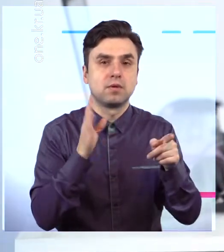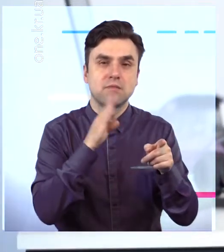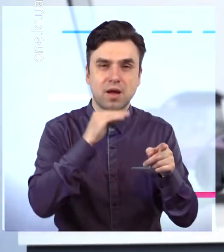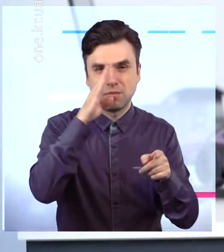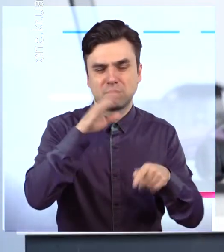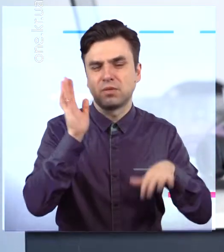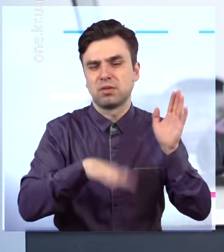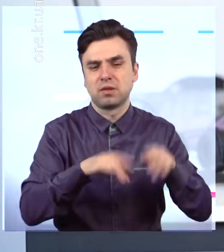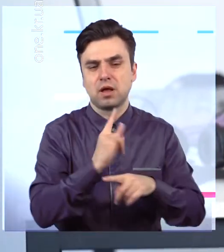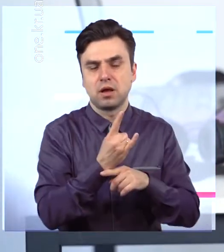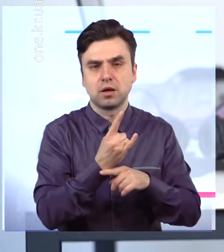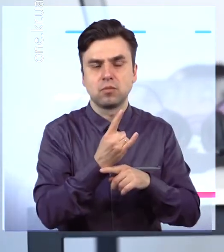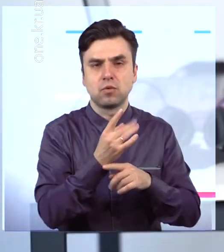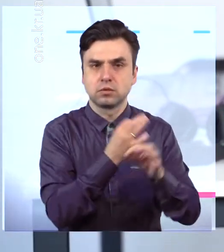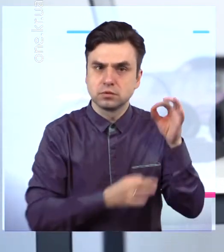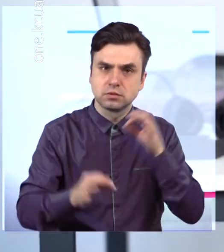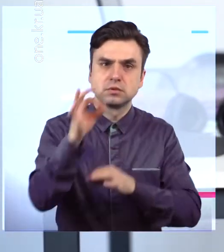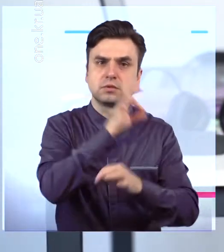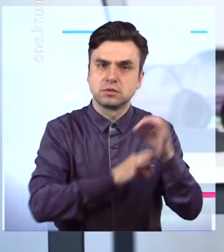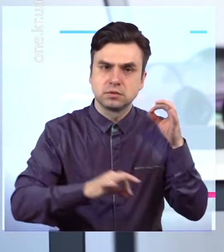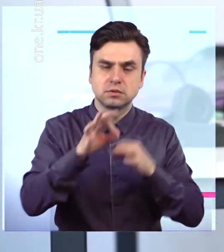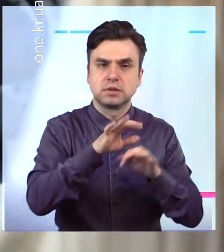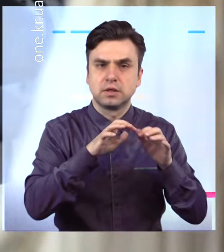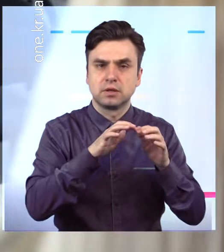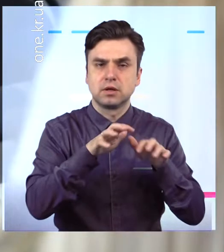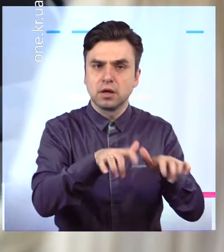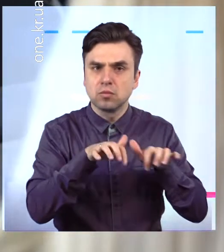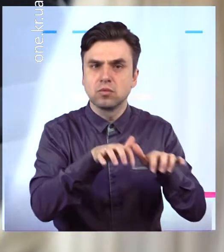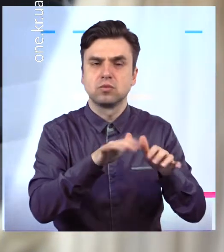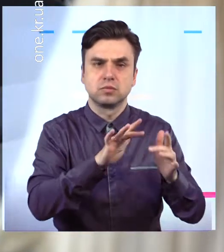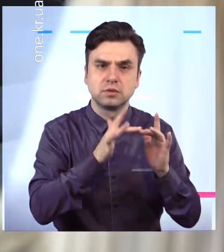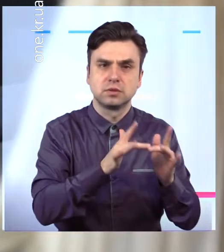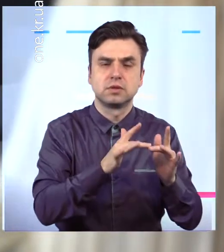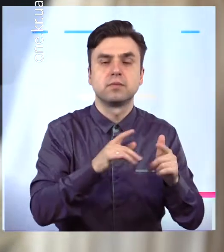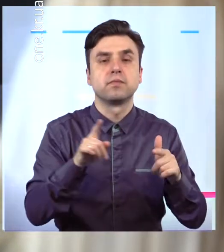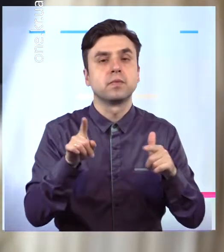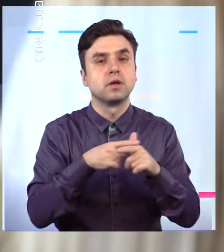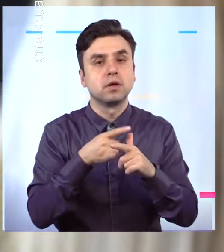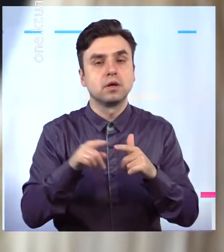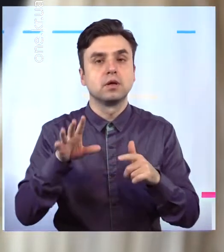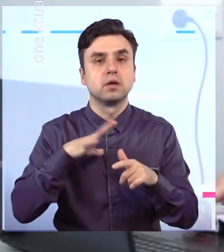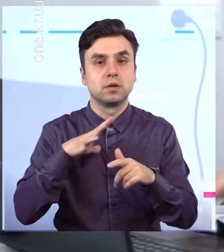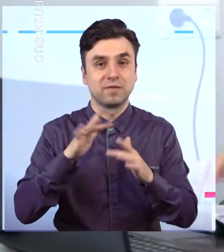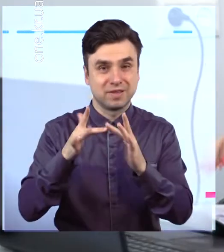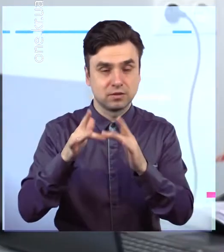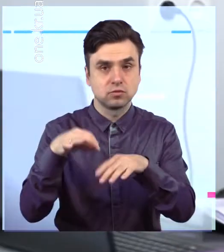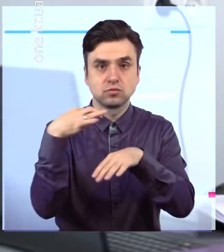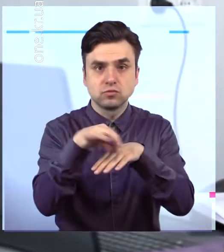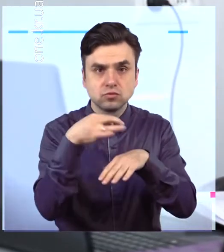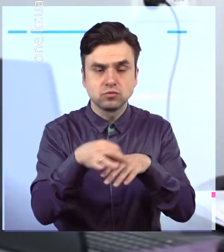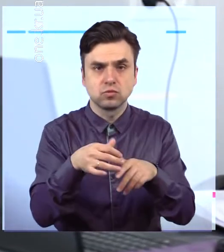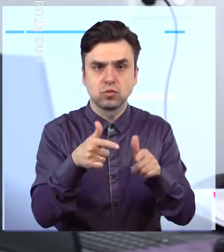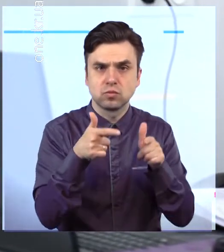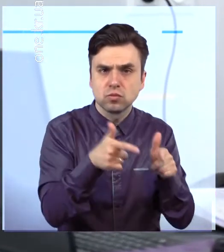неповнолітніх від кібернебезпеки, зокрема від булінгу та насилля, що стали частішати в інтернет-просторі. Така